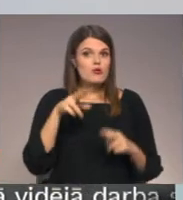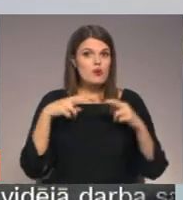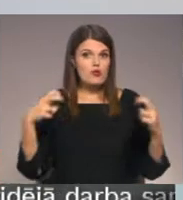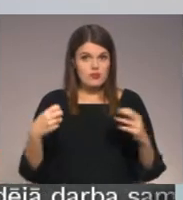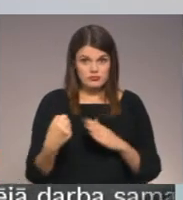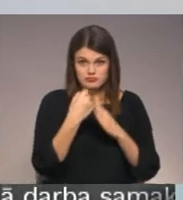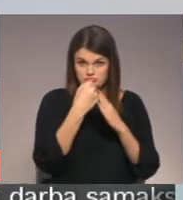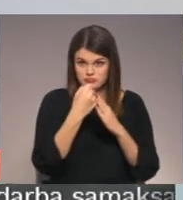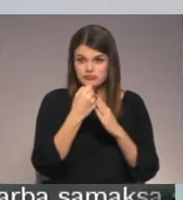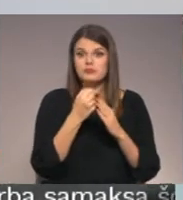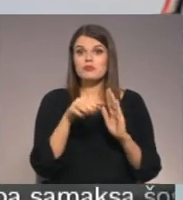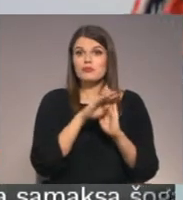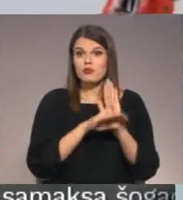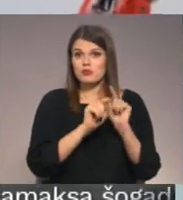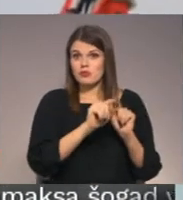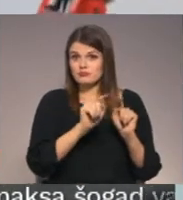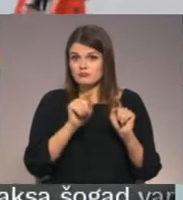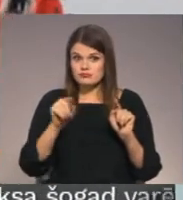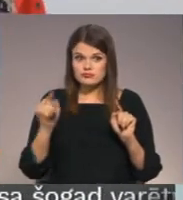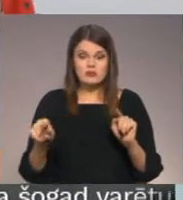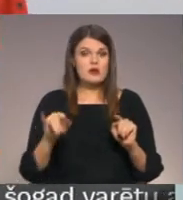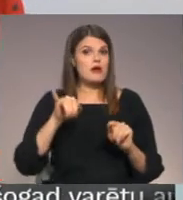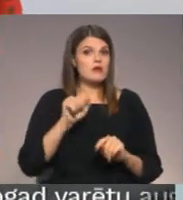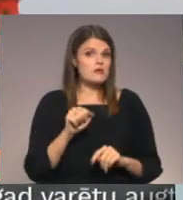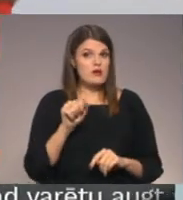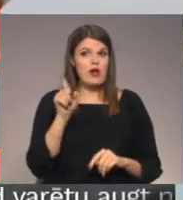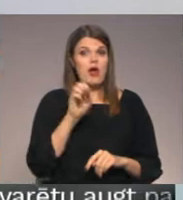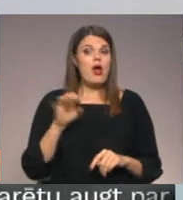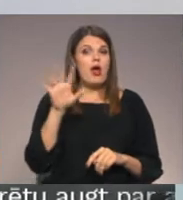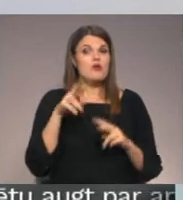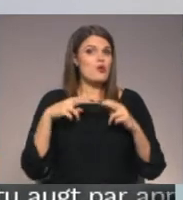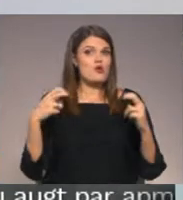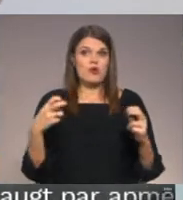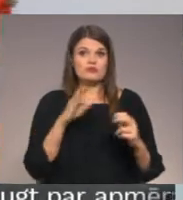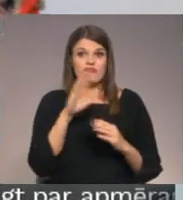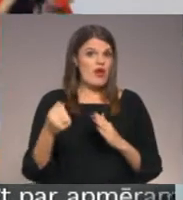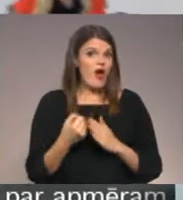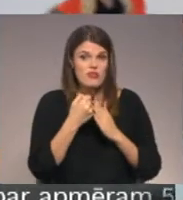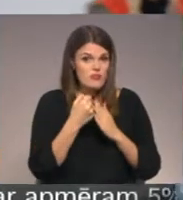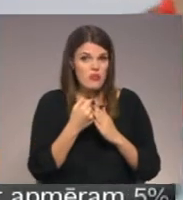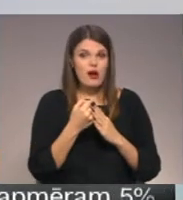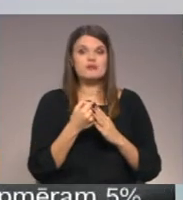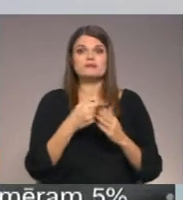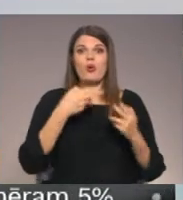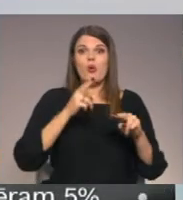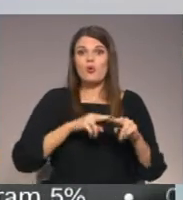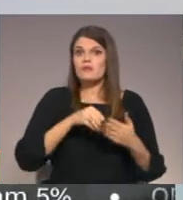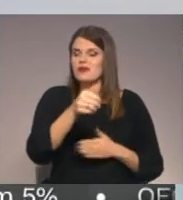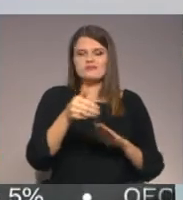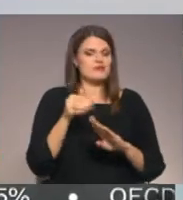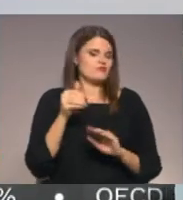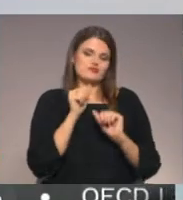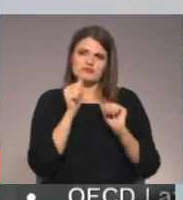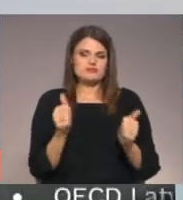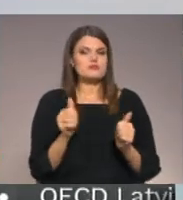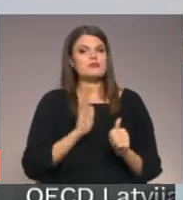atbalstu šīm programām, jo, ja nav šāda atbalstuma tiek veikt izmaksa, tas ir nelikumīgs valsts atbalsts, par ko valsts var saņemt